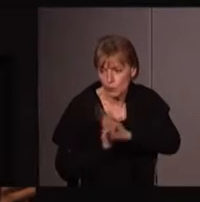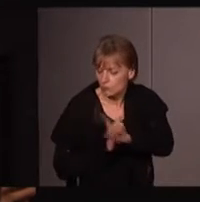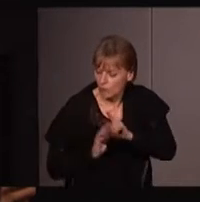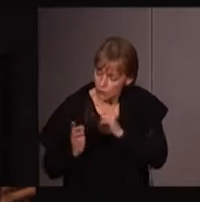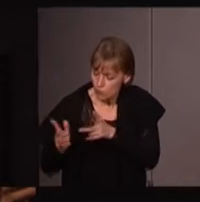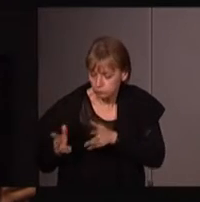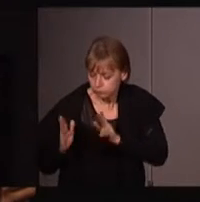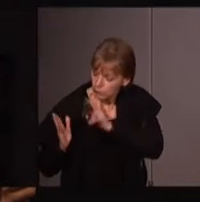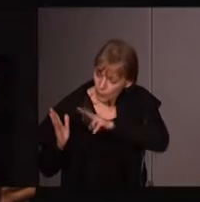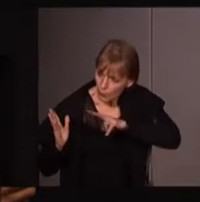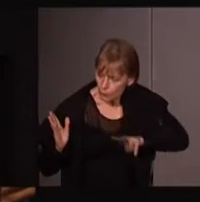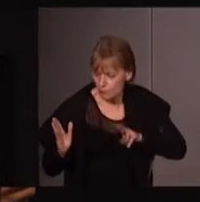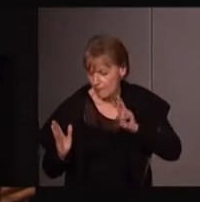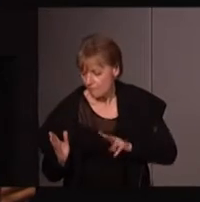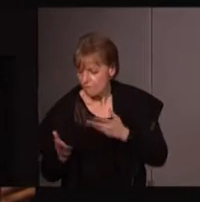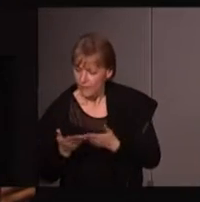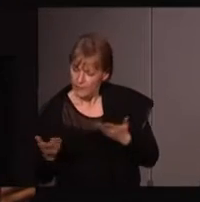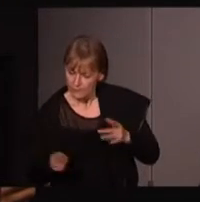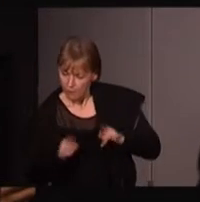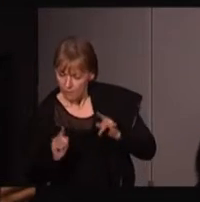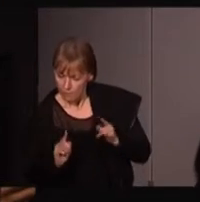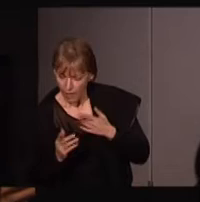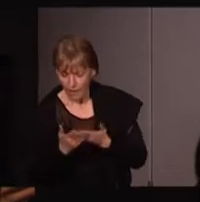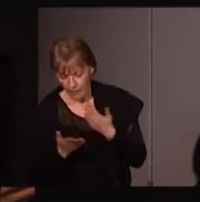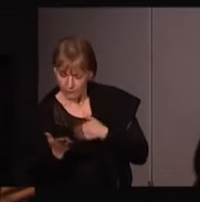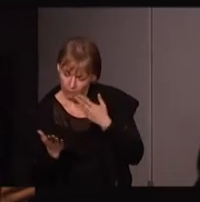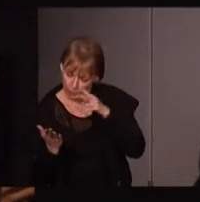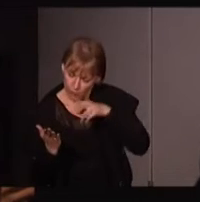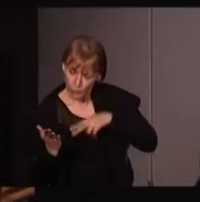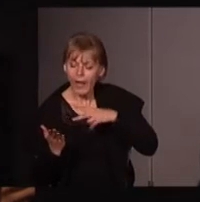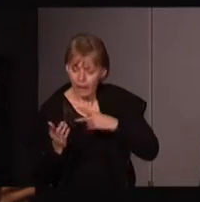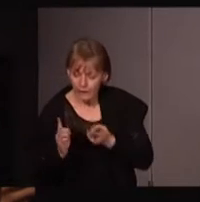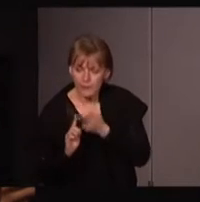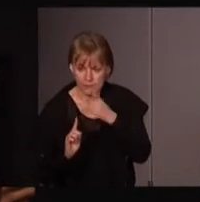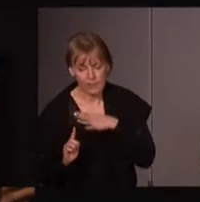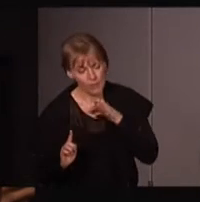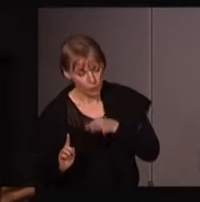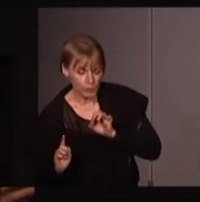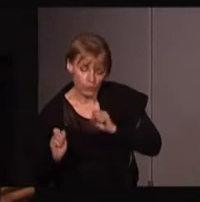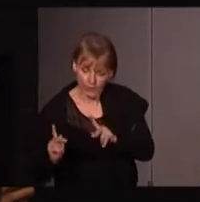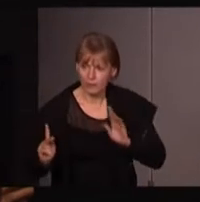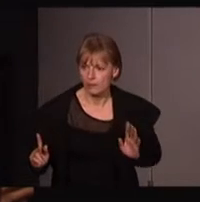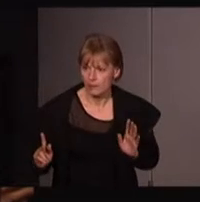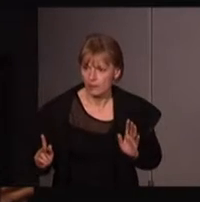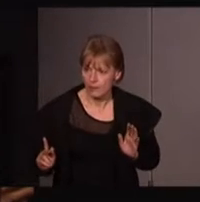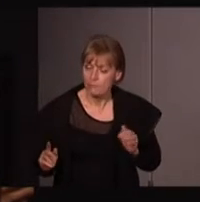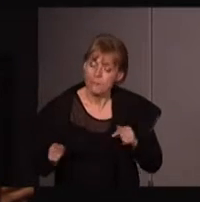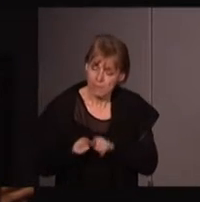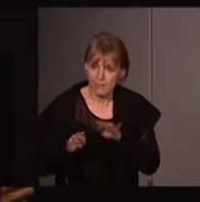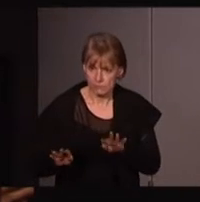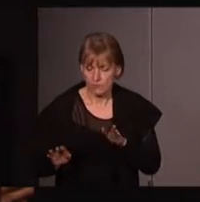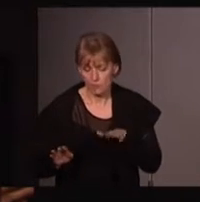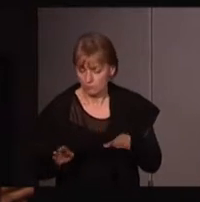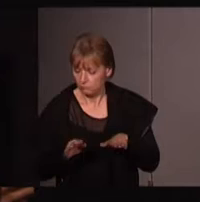reconnaître une part d'essentialisme, parfois, dans certaines pages d'écoféministes néopayens. Oui, OK, très bien. Mais qu'en même temps, ce serait aussi